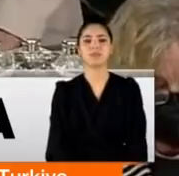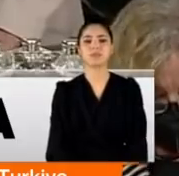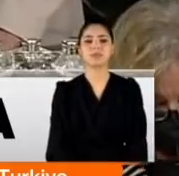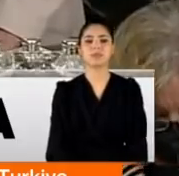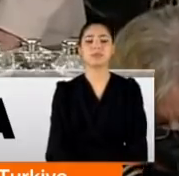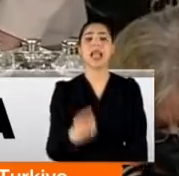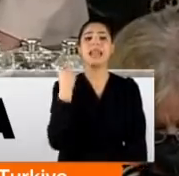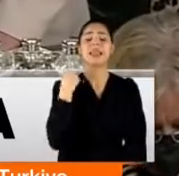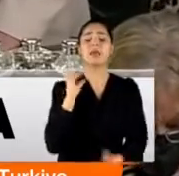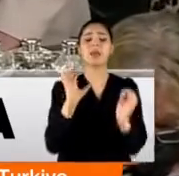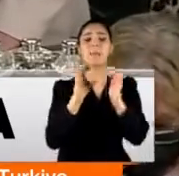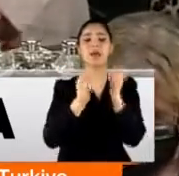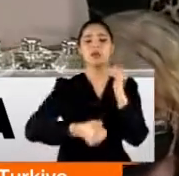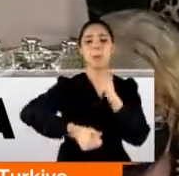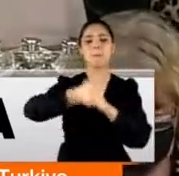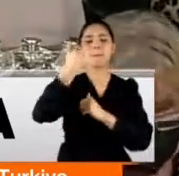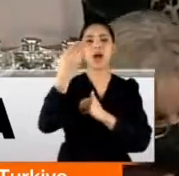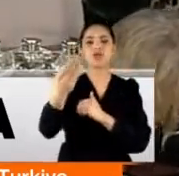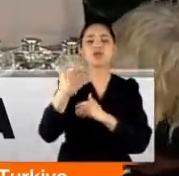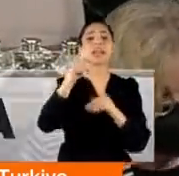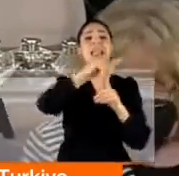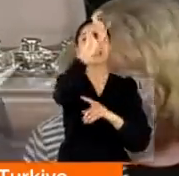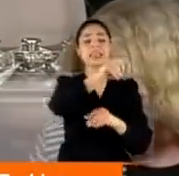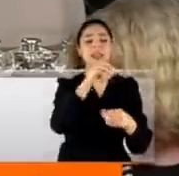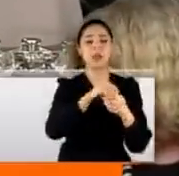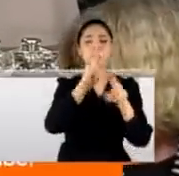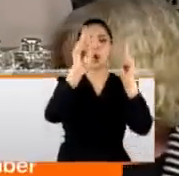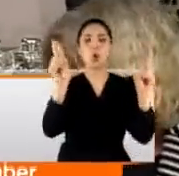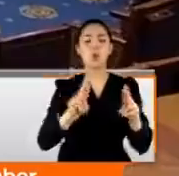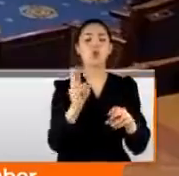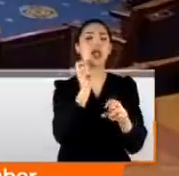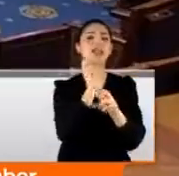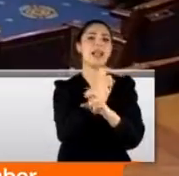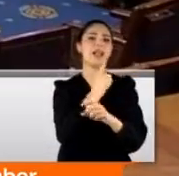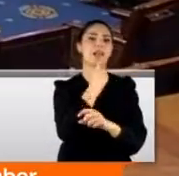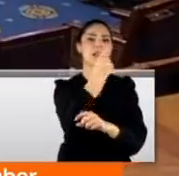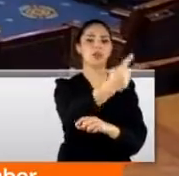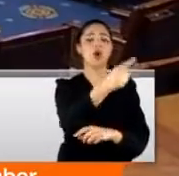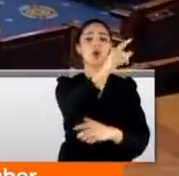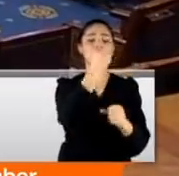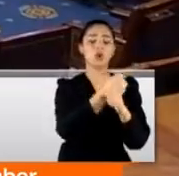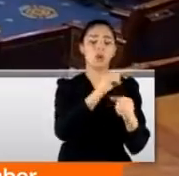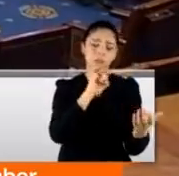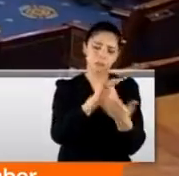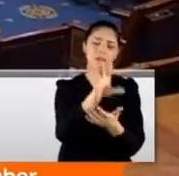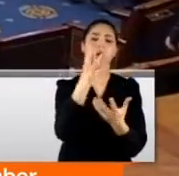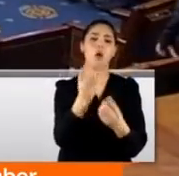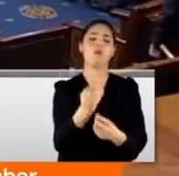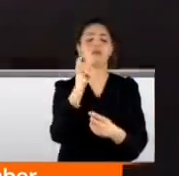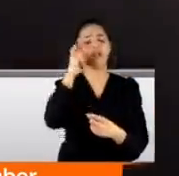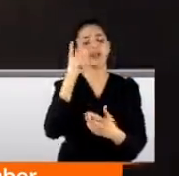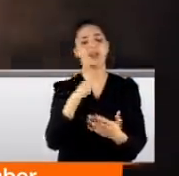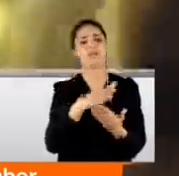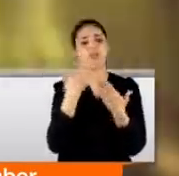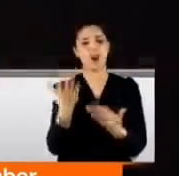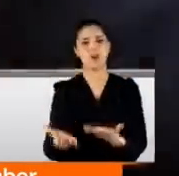Temsilciler Meclisi Başkanı Nancy Pelosi Trump için ulusal bir tehdit diyor ve bir an önce görevden alınması gerektiği görüşünde.